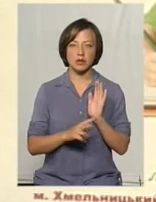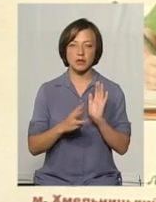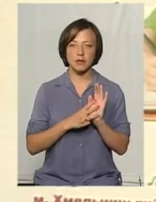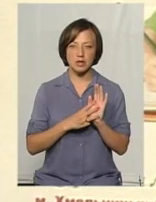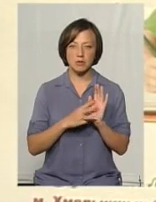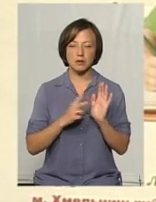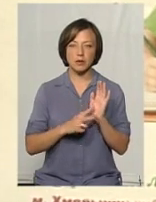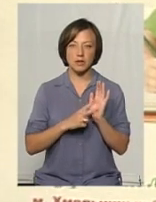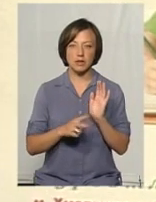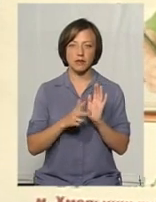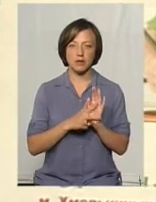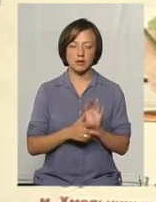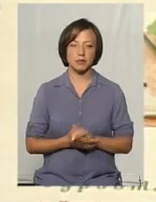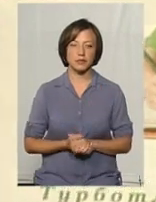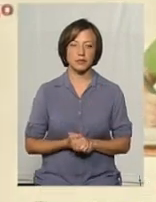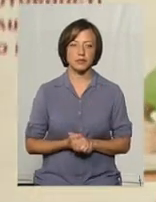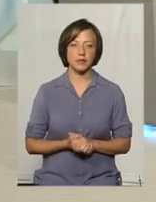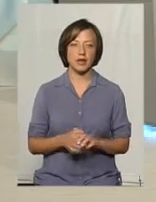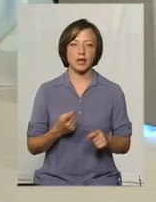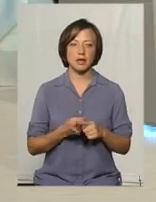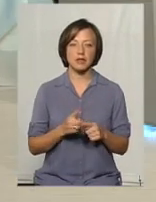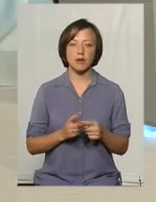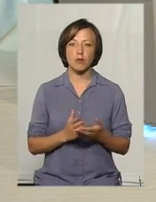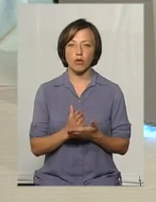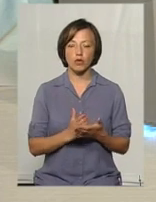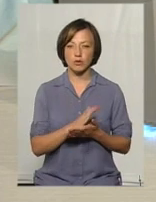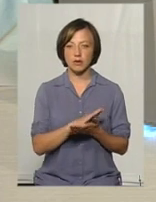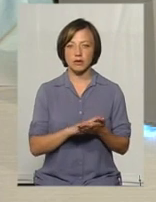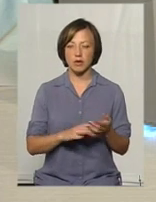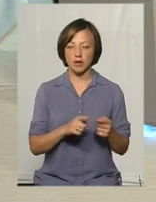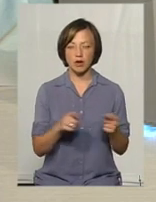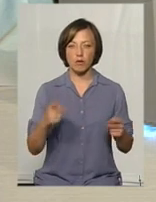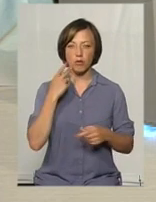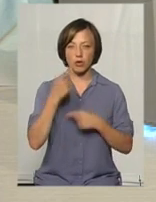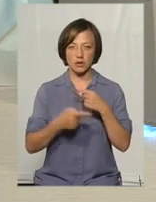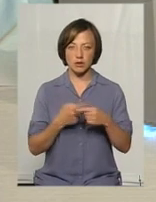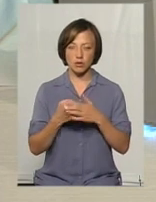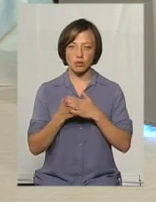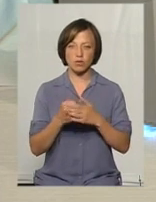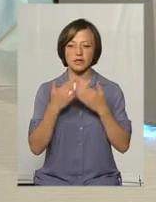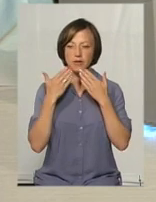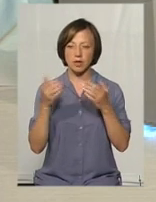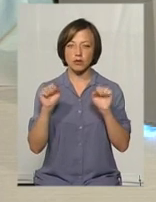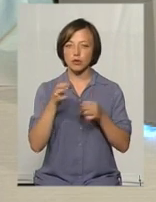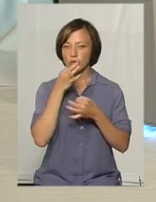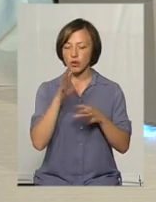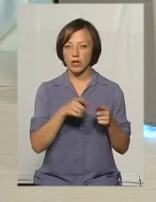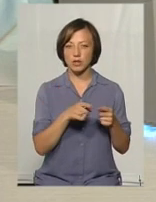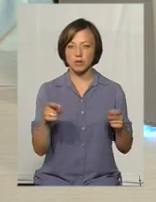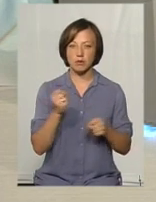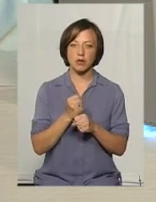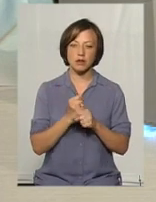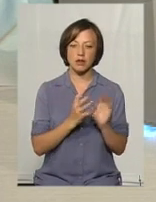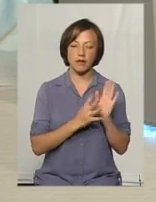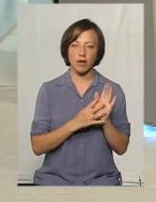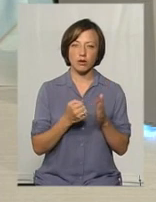78. Ця послуга буде тривати у нас на постійній основі. Звертатися можна буде в будь-який час. Працюємо